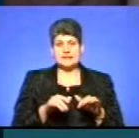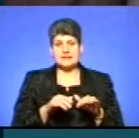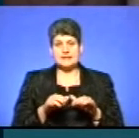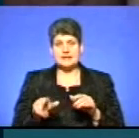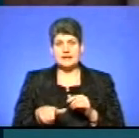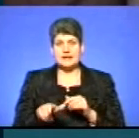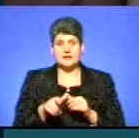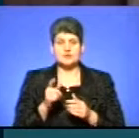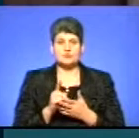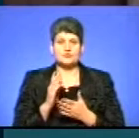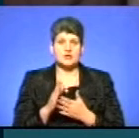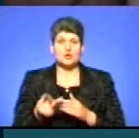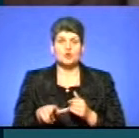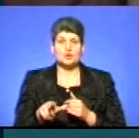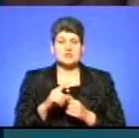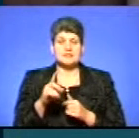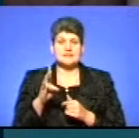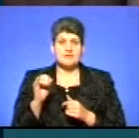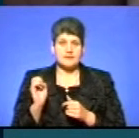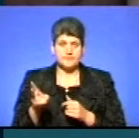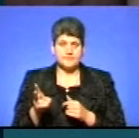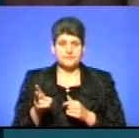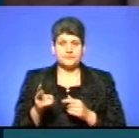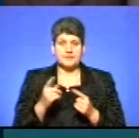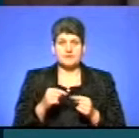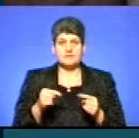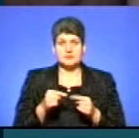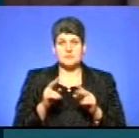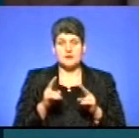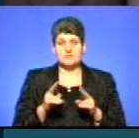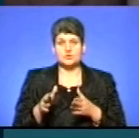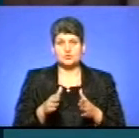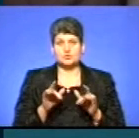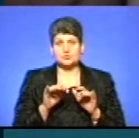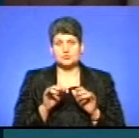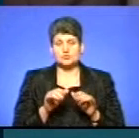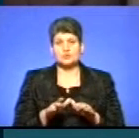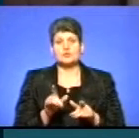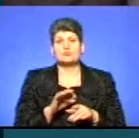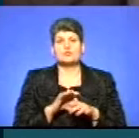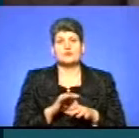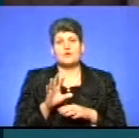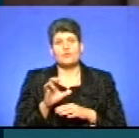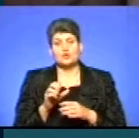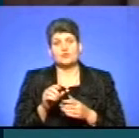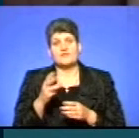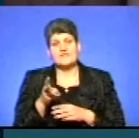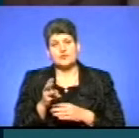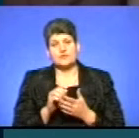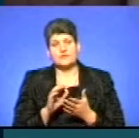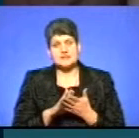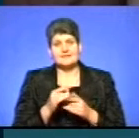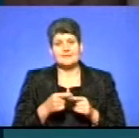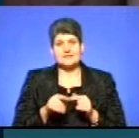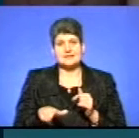'язково повинен бути встановлений дорожній знак, який визначений правилами дорожнього руху, а саме що здійснюється фото- та відеофіксація на